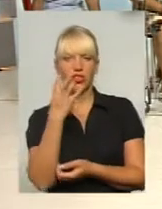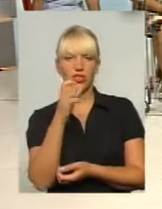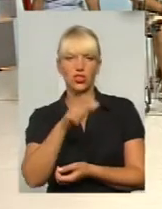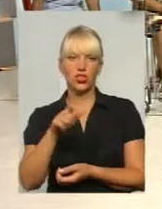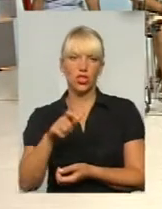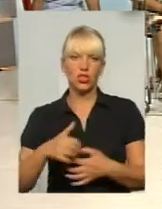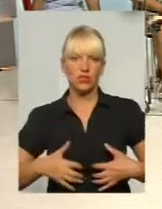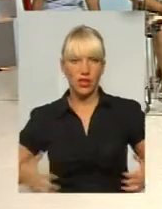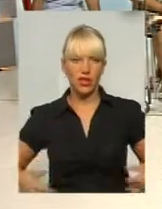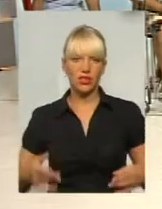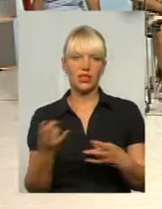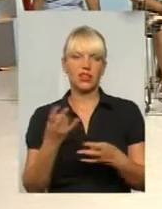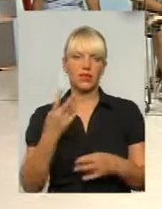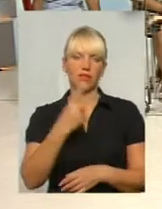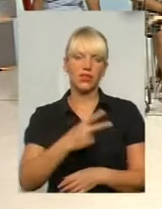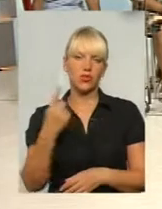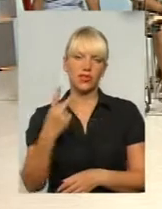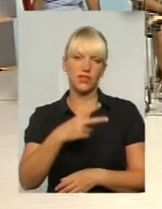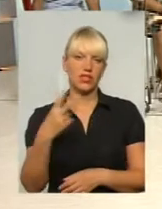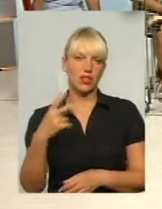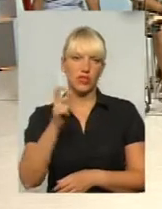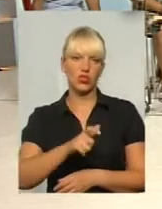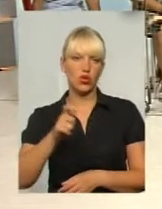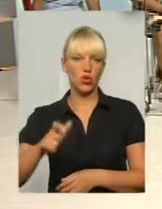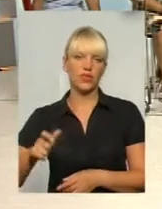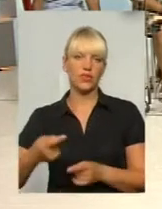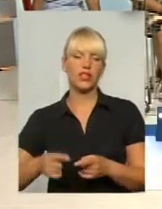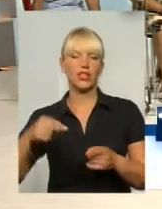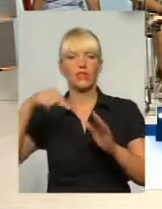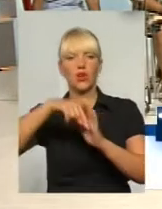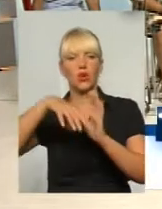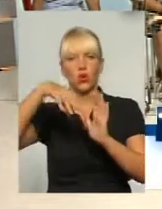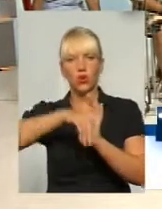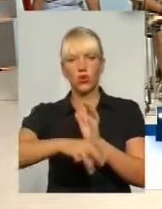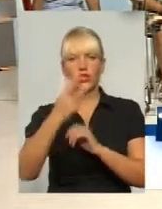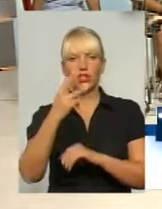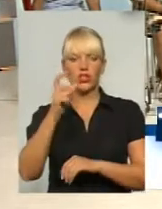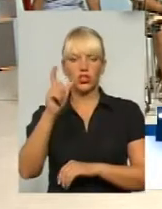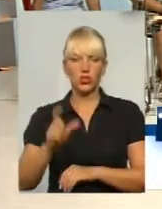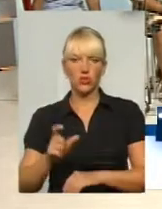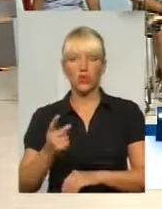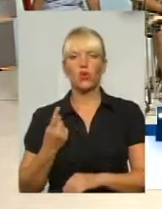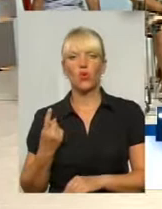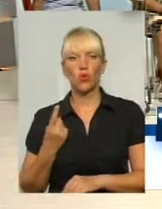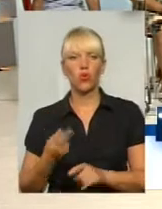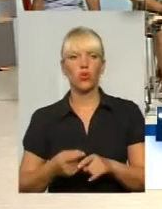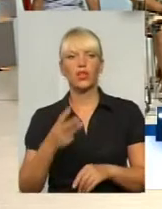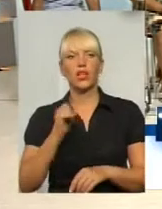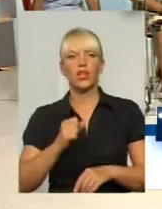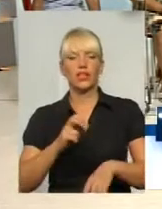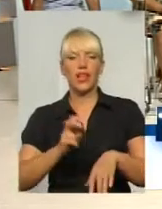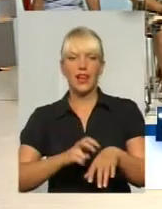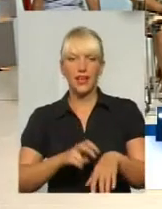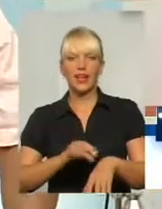це потрібно десь порядка 21-22 чоловік. Тобто сюда входить і три чоловіка охорони, і ветлікар, і медсестра,